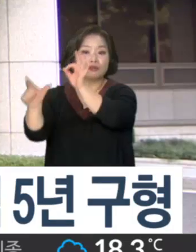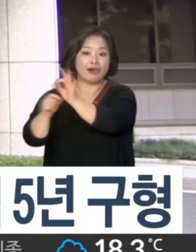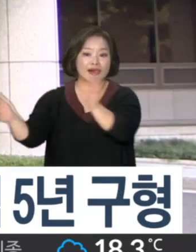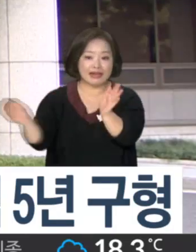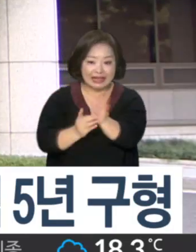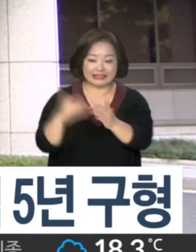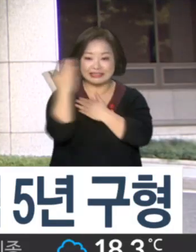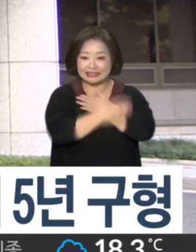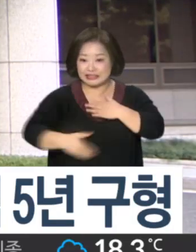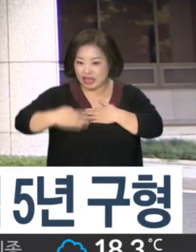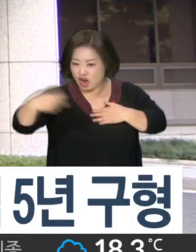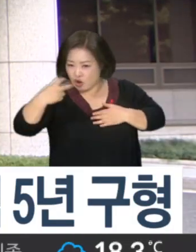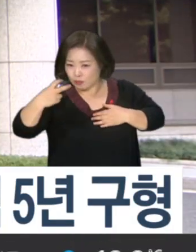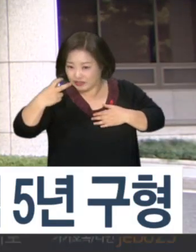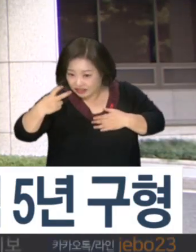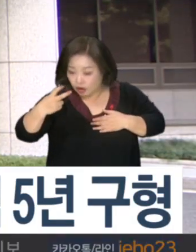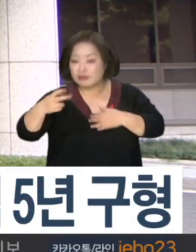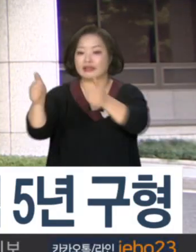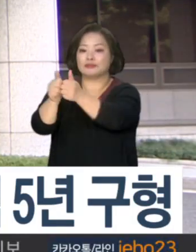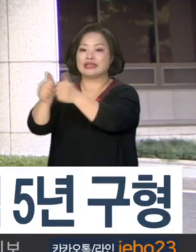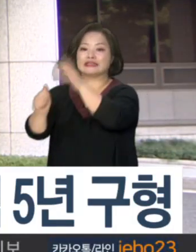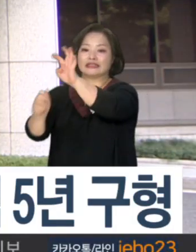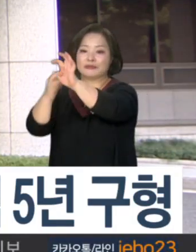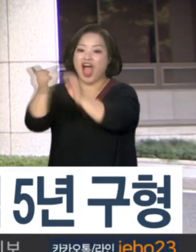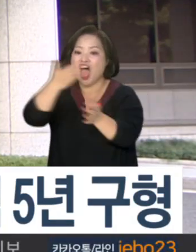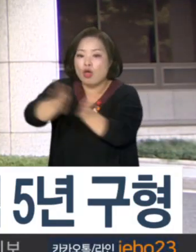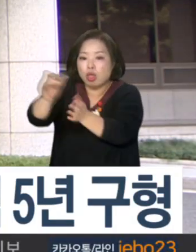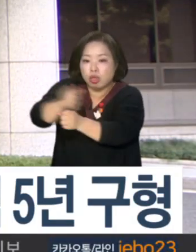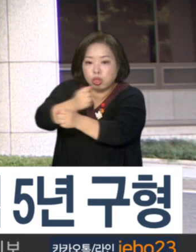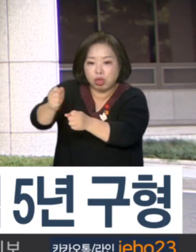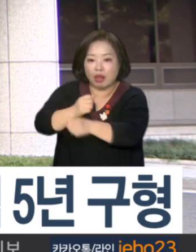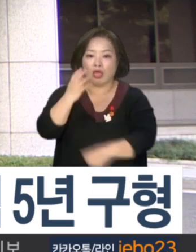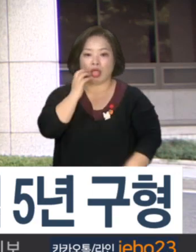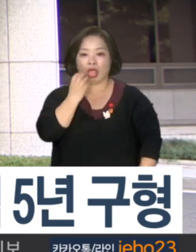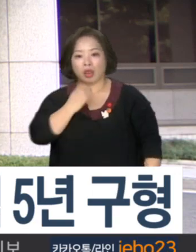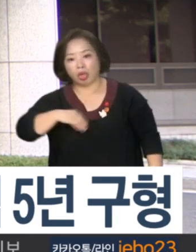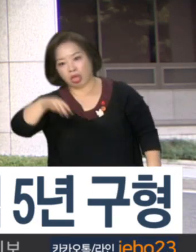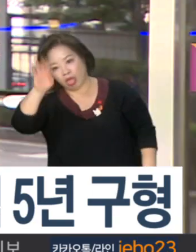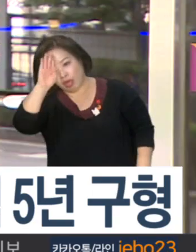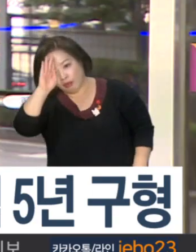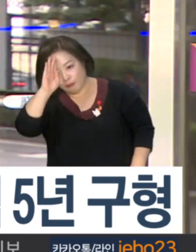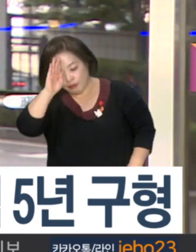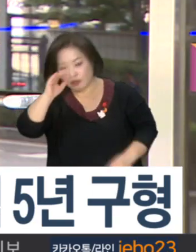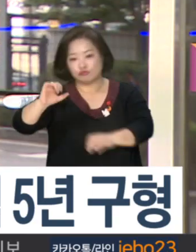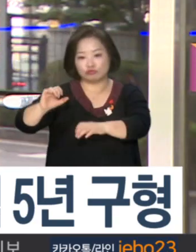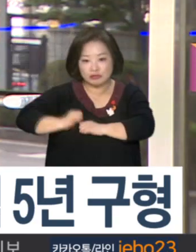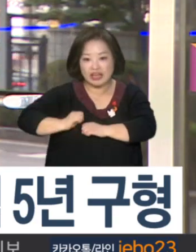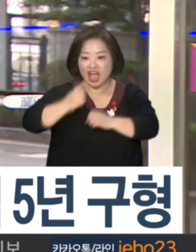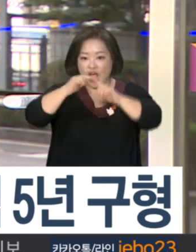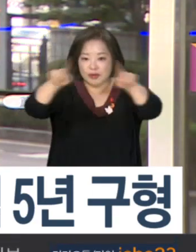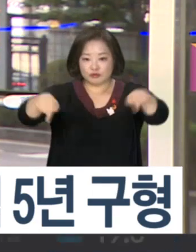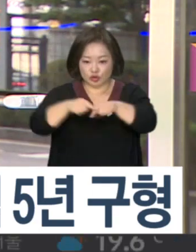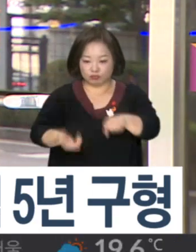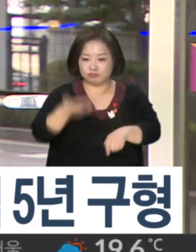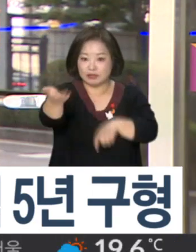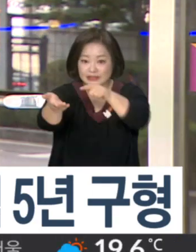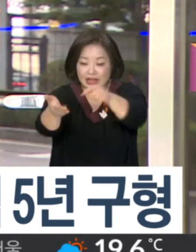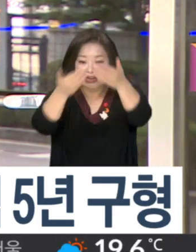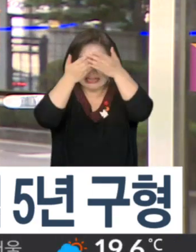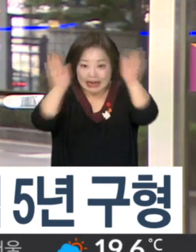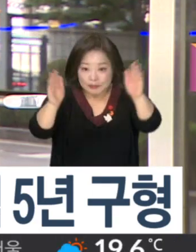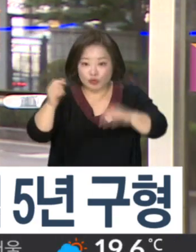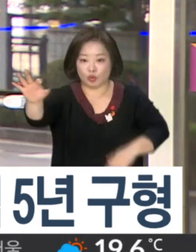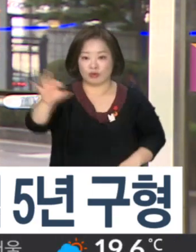신체검사를 앞둔 의뢰인 40여 명과 짜고 허위 뇌전증 진단서를 병무청에 제출해 병역을 감면받게 하고